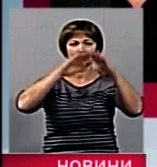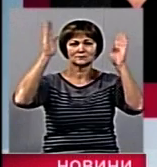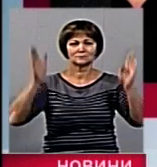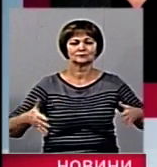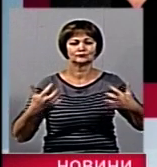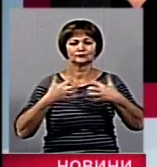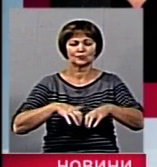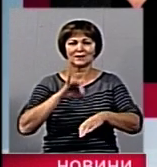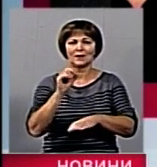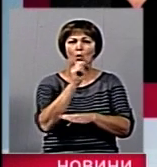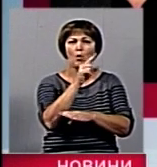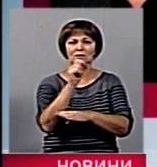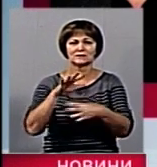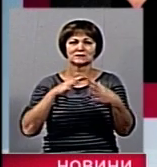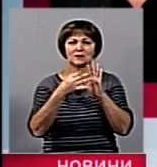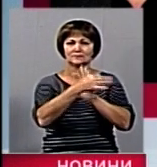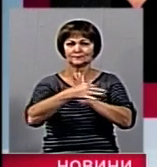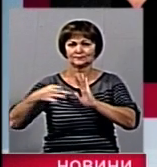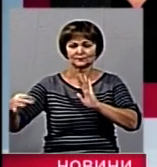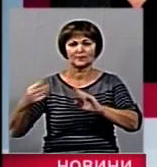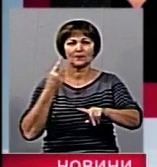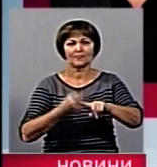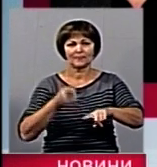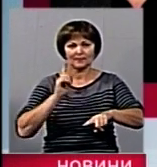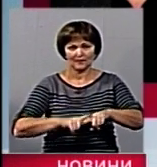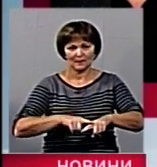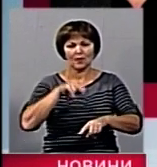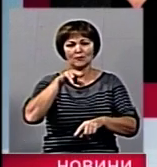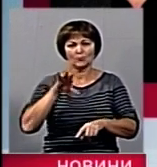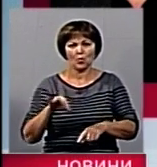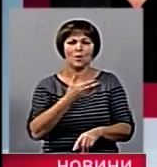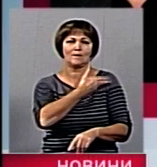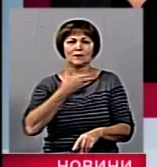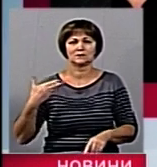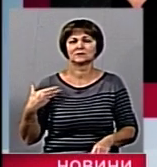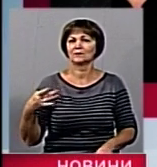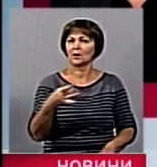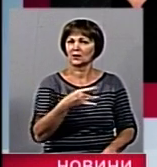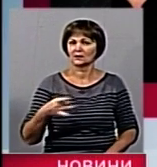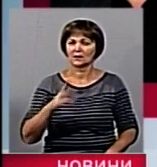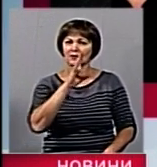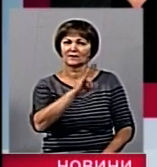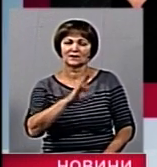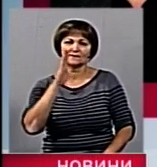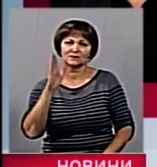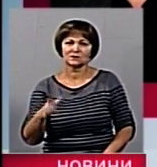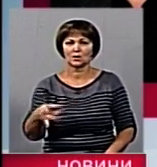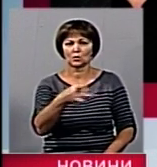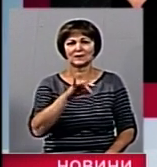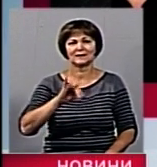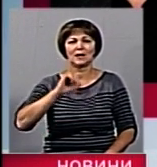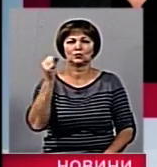11 населенних пунктів. Це по Малинському району, Новоград-Волинському району та